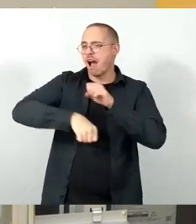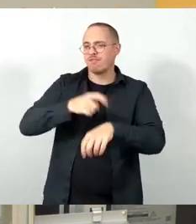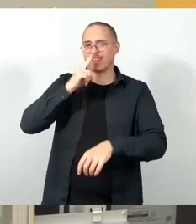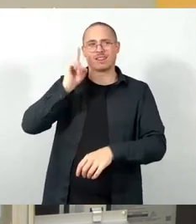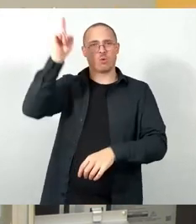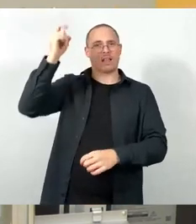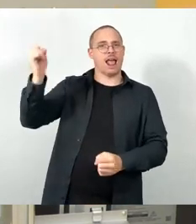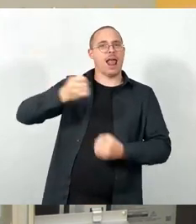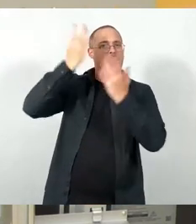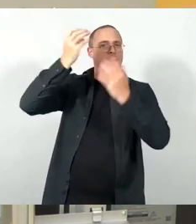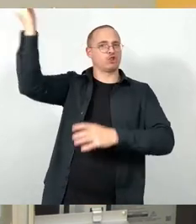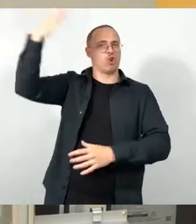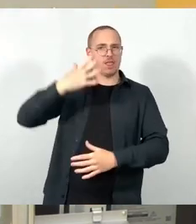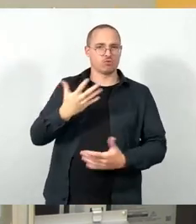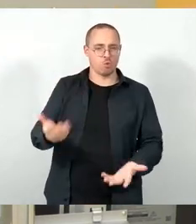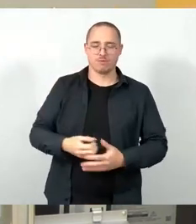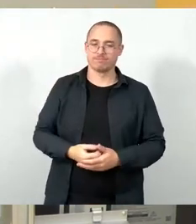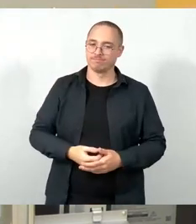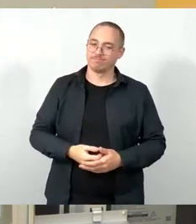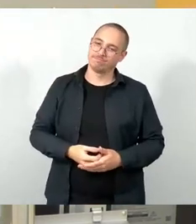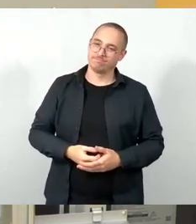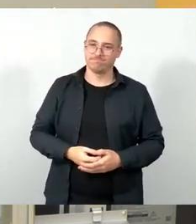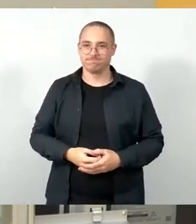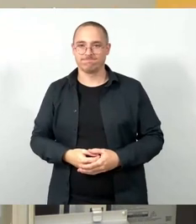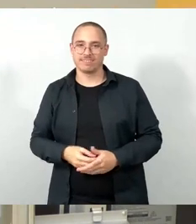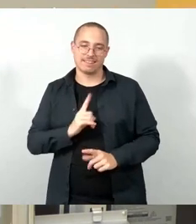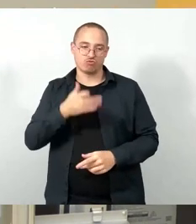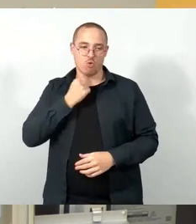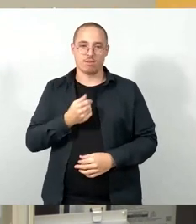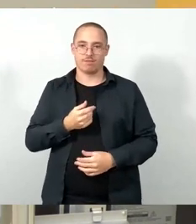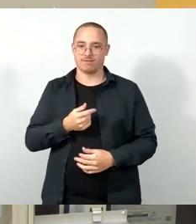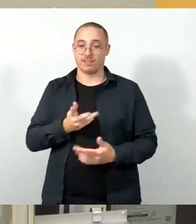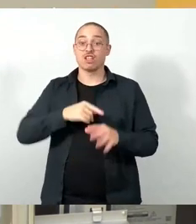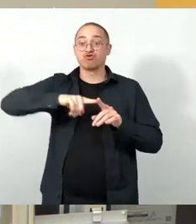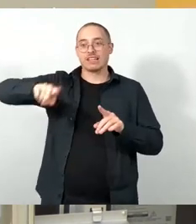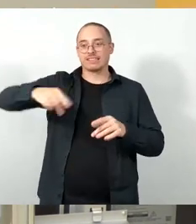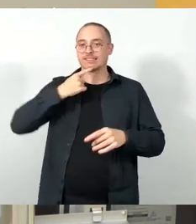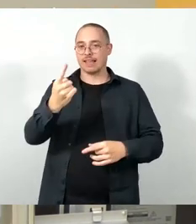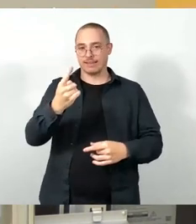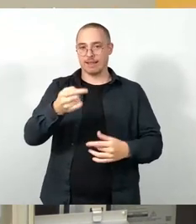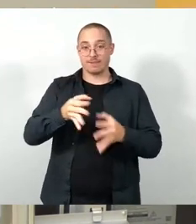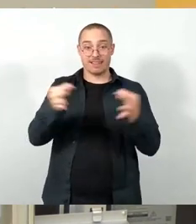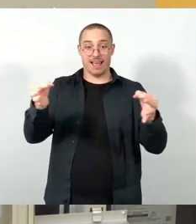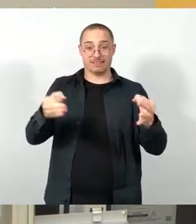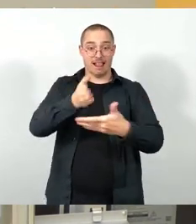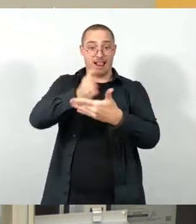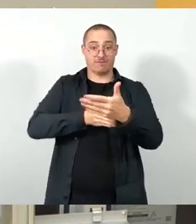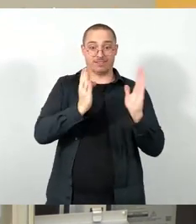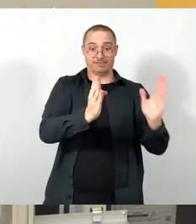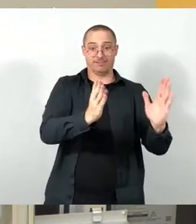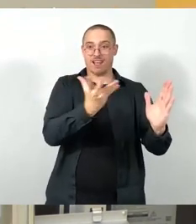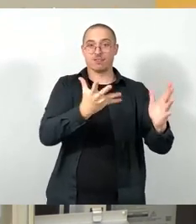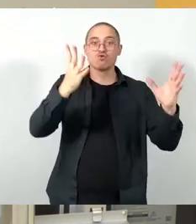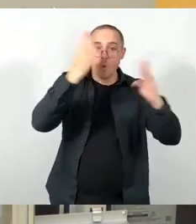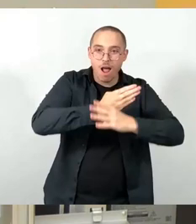So, die Hälfte des Tages, statistisch gesehen, ist dunkel. Und ich will mal hier auch ganz deutlich sagen, es geht hier nicht um irgendwie